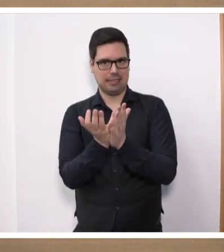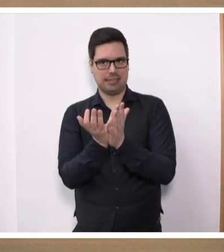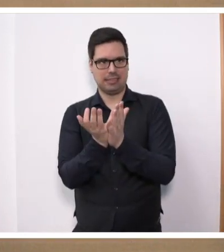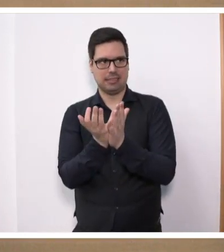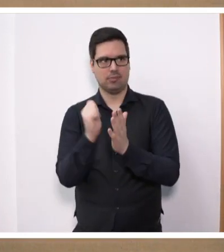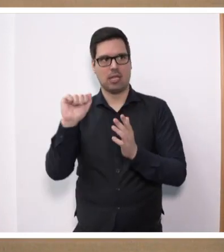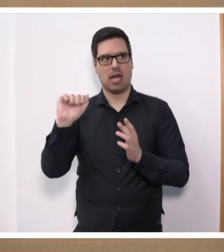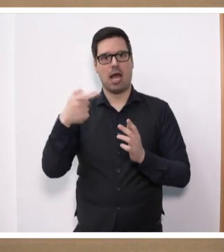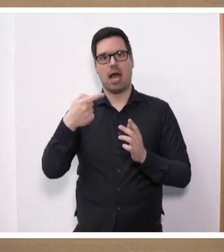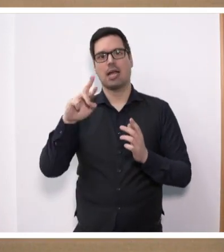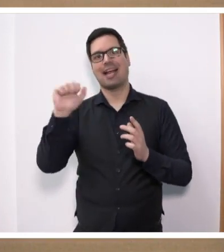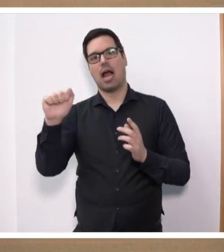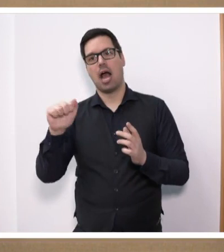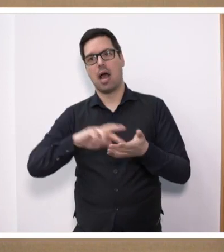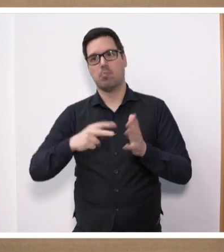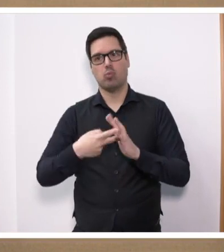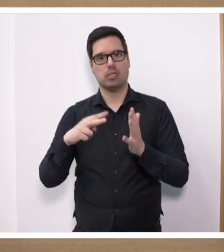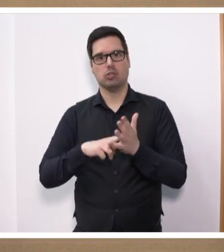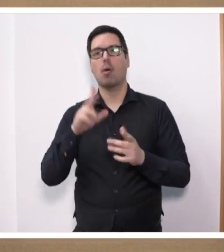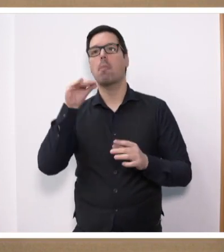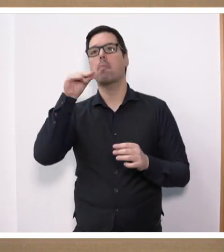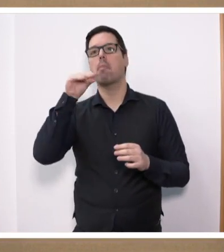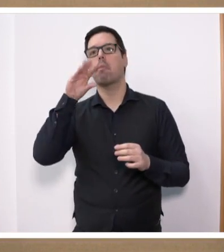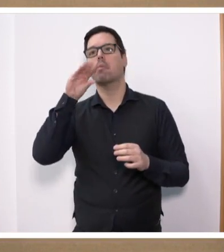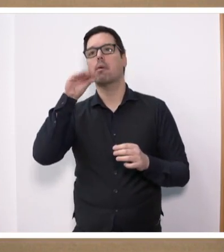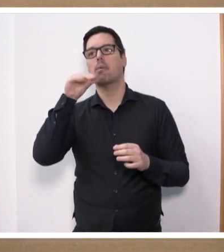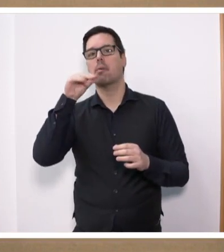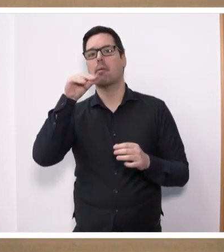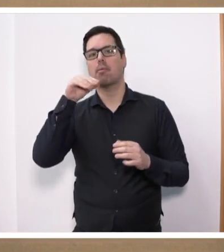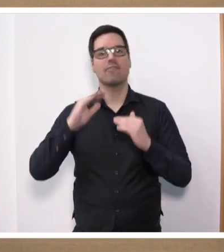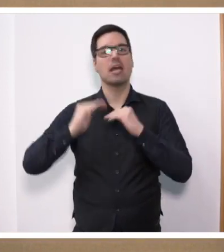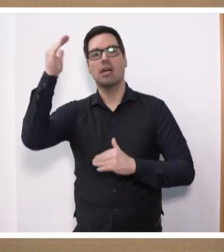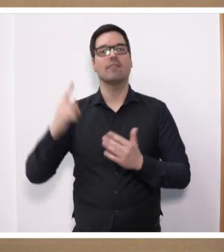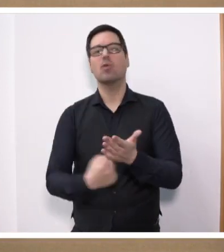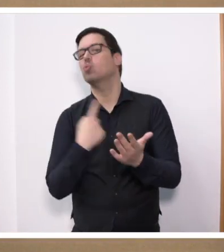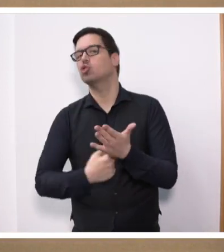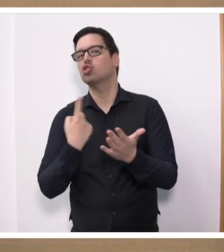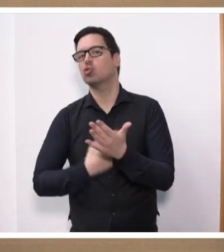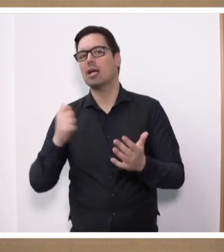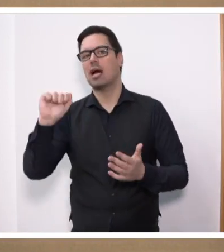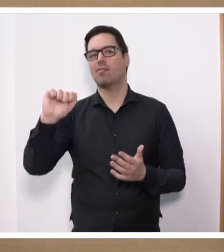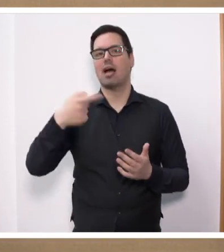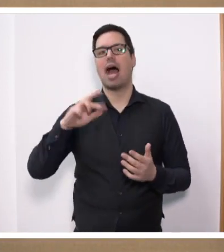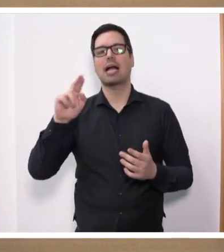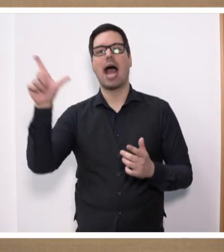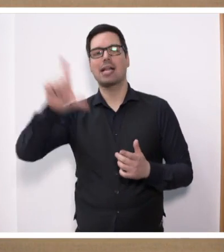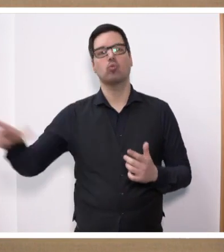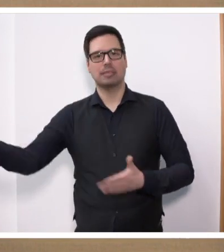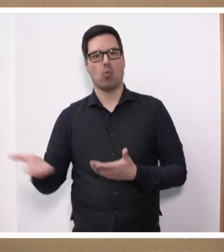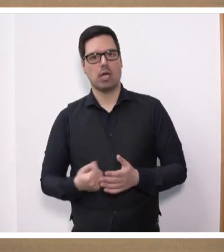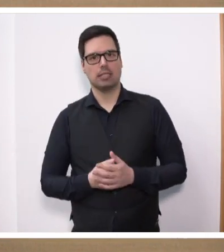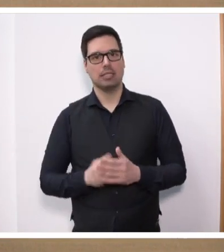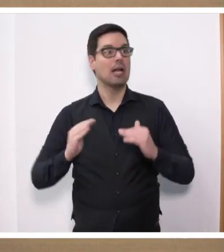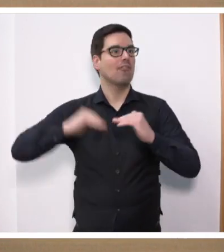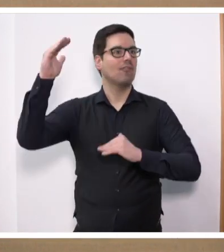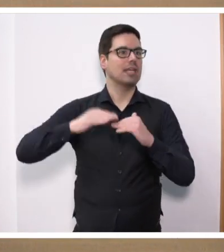Agrarpolitik ihrerseits nicht mehr als wohlfeile Worte zu sein. Denn wie hoch sind denn die Steuern auf Agrardiesel in Luxemburg? Wie